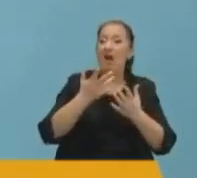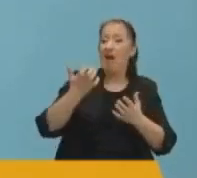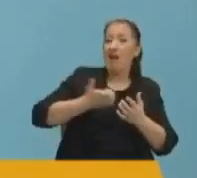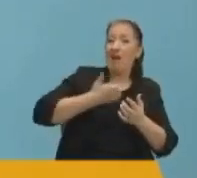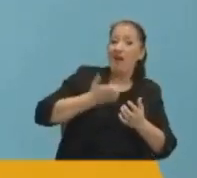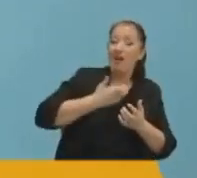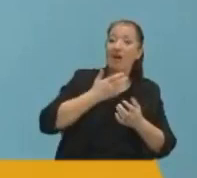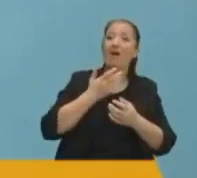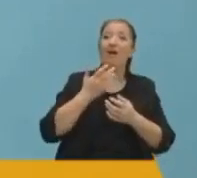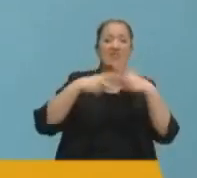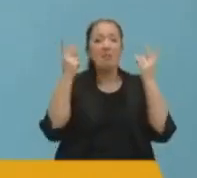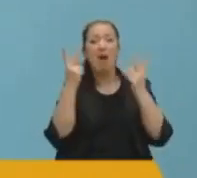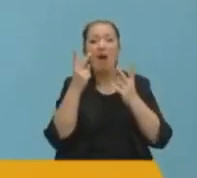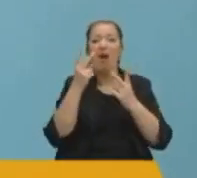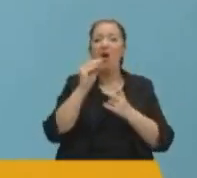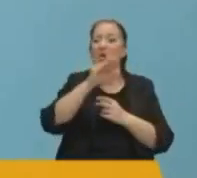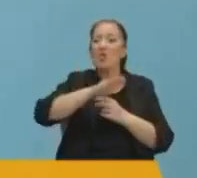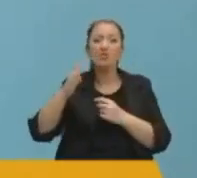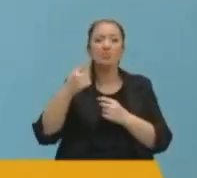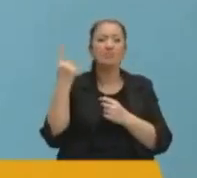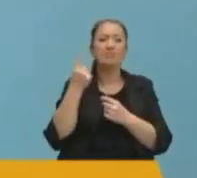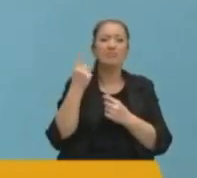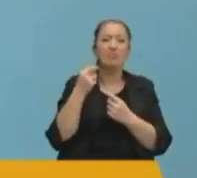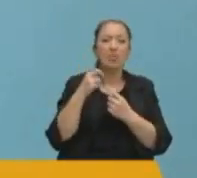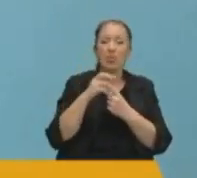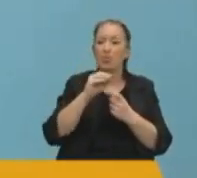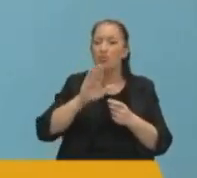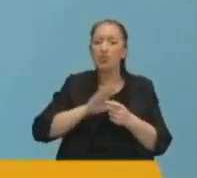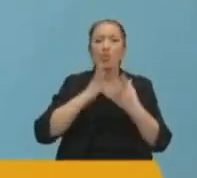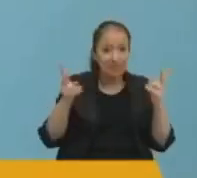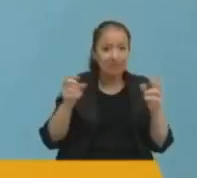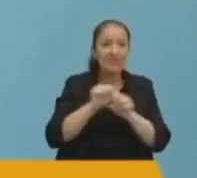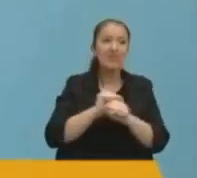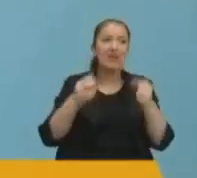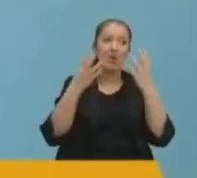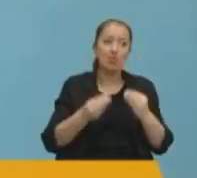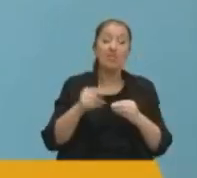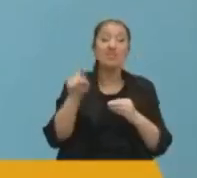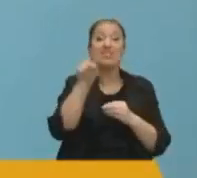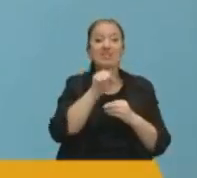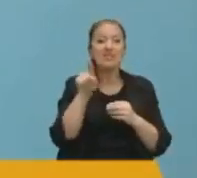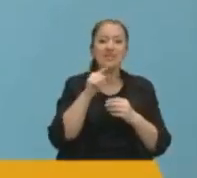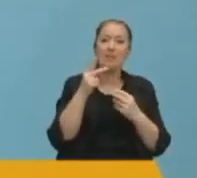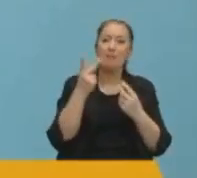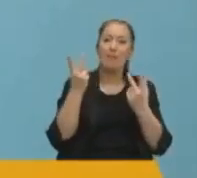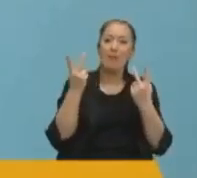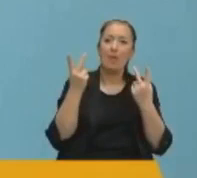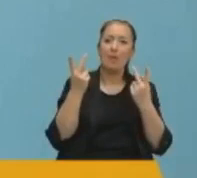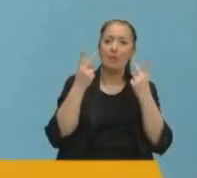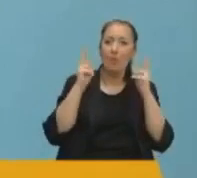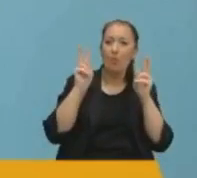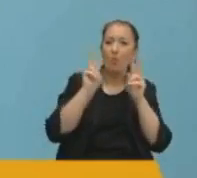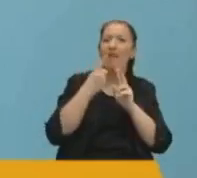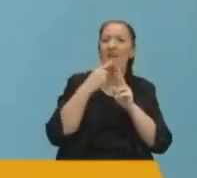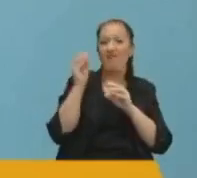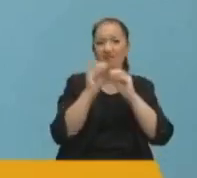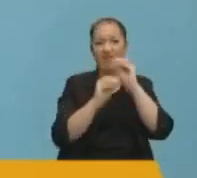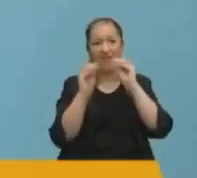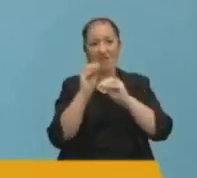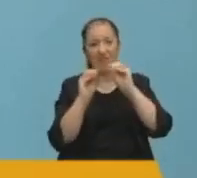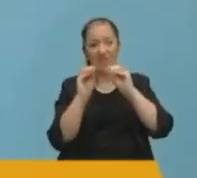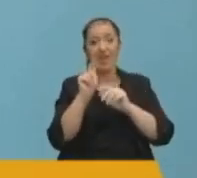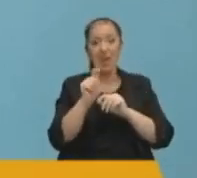akşam orada sabah gafil bir ruhun çocuğu olarak istikbalini ziyan edecektir. Siz süslü ve şaşalı laflar etseniz de,